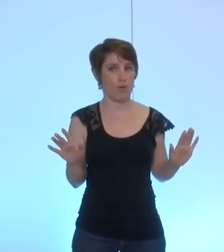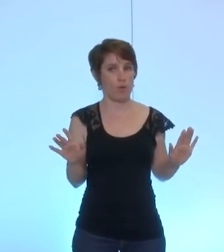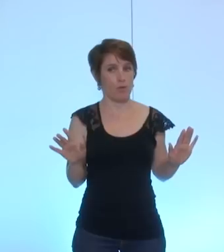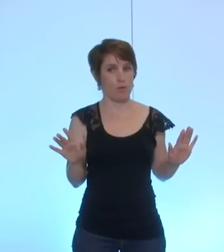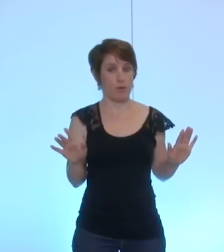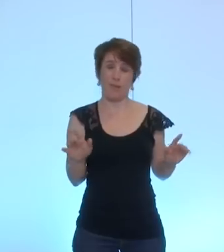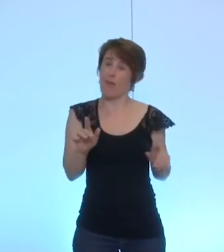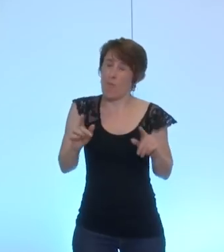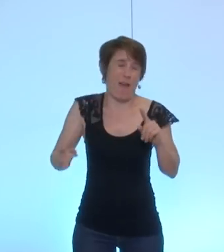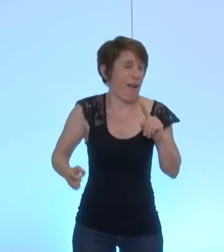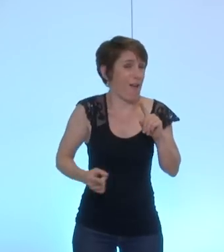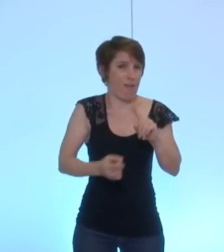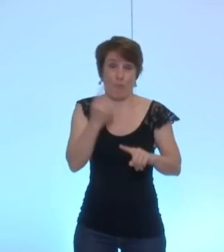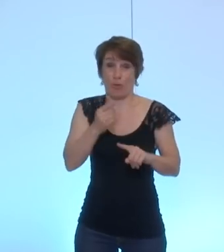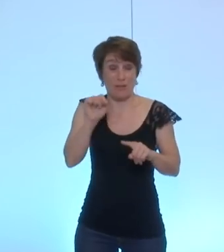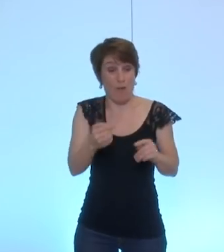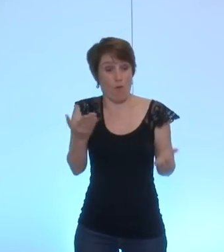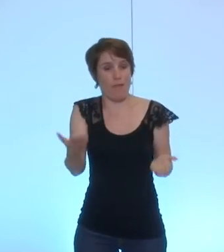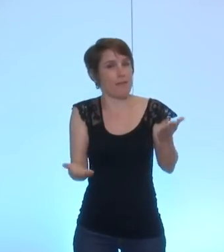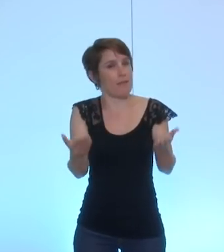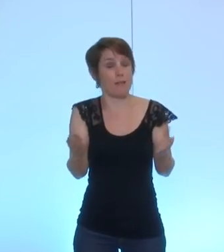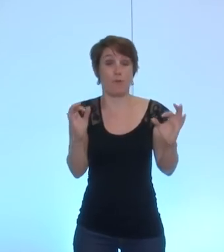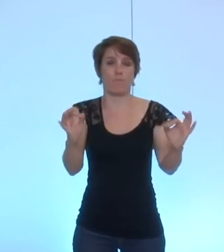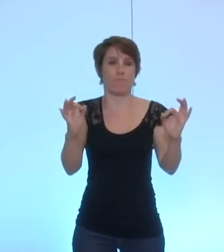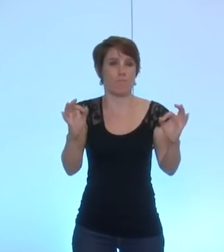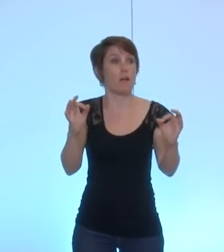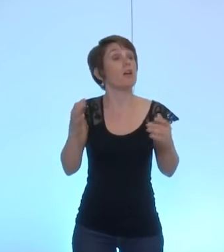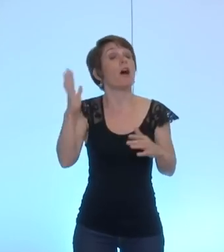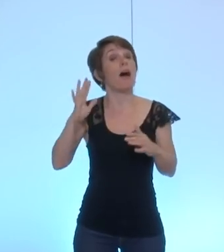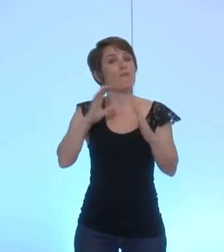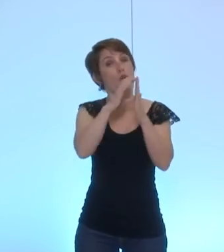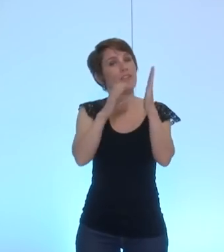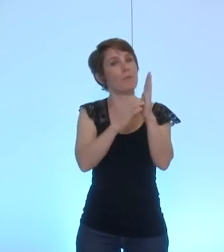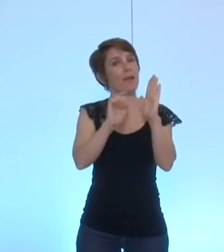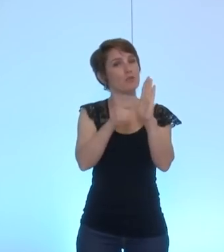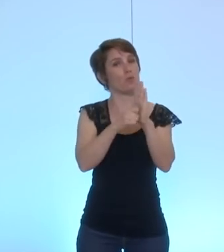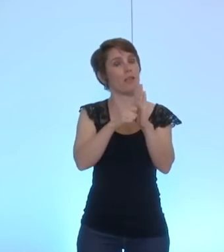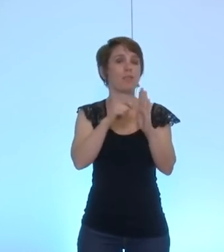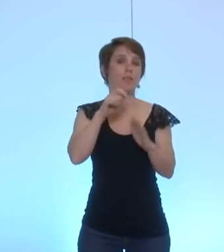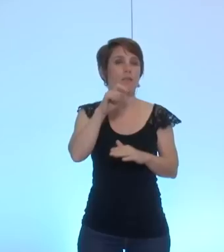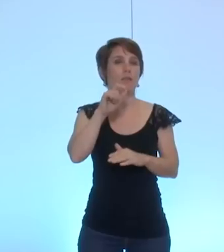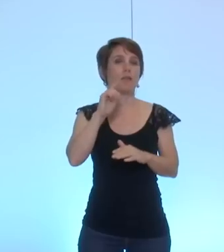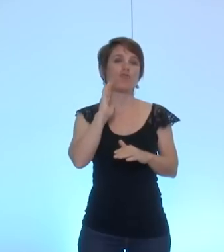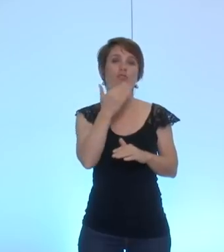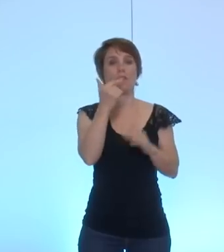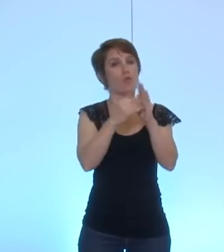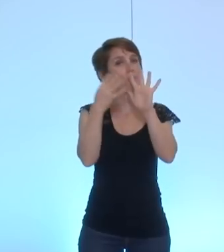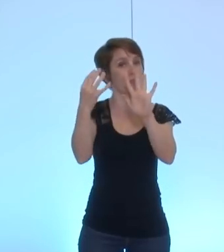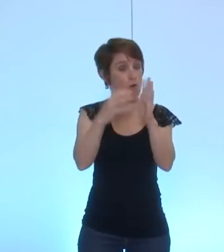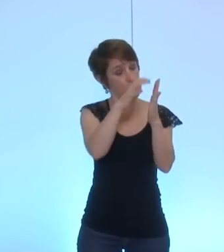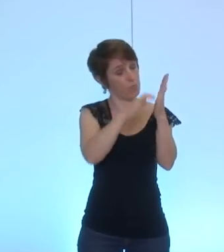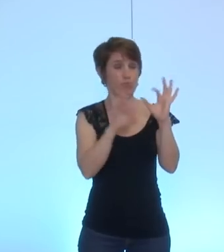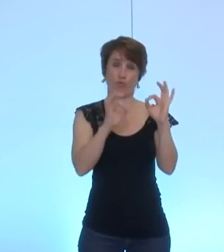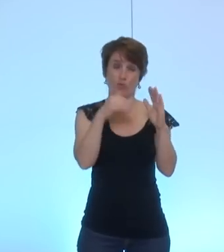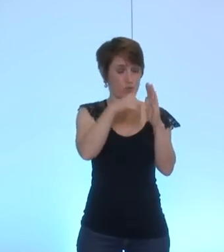position équilibrée c'était le cas dans la délibération du 26 janvier 2009 je veux bien la lire ici mais elle serait un peu longue elle